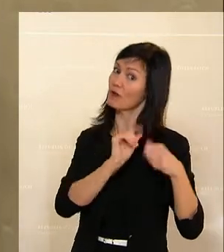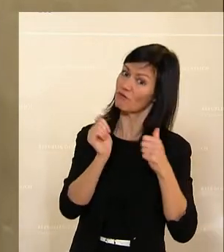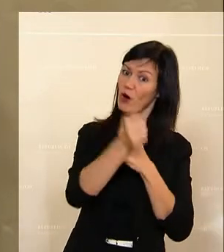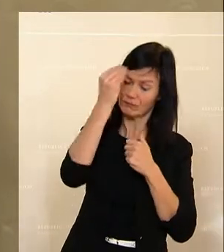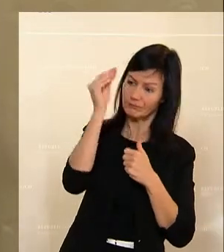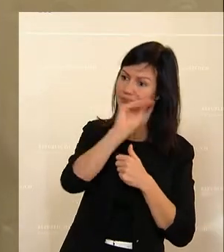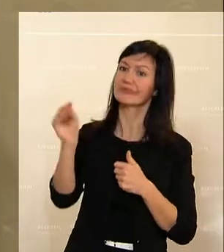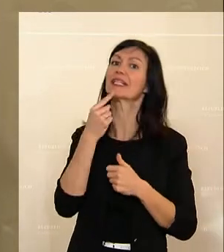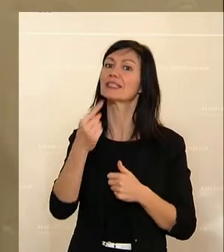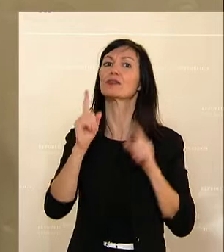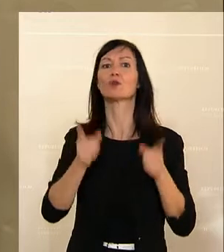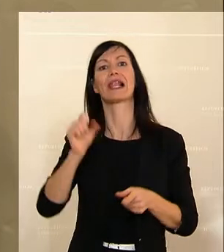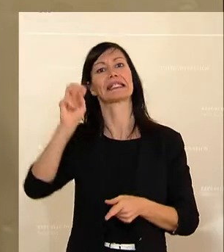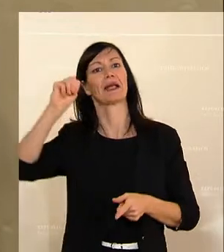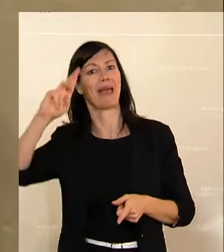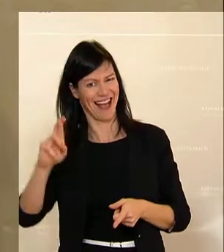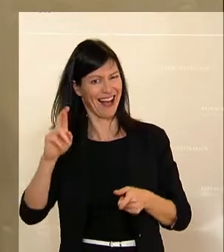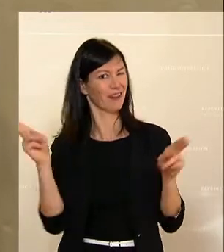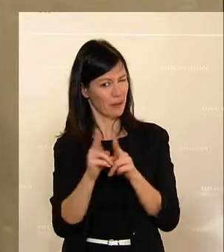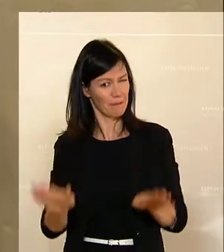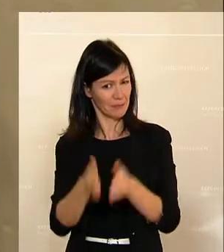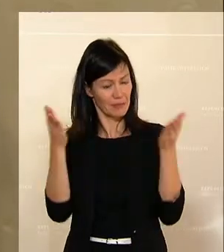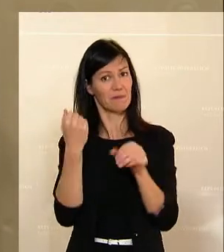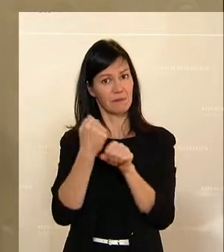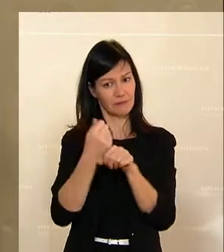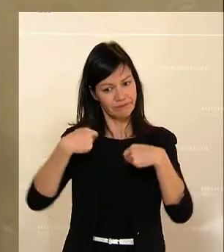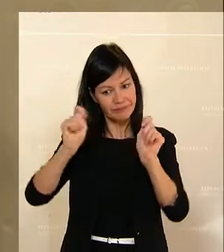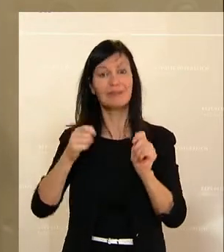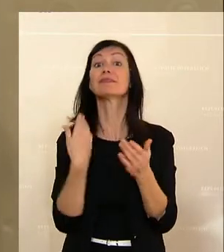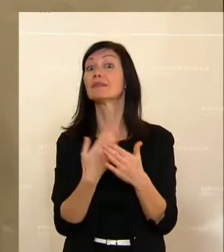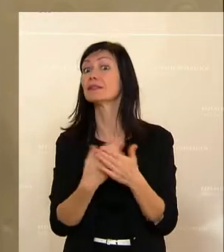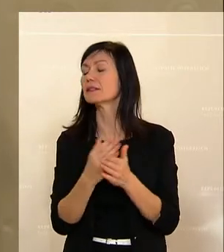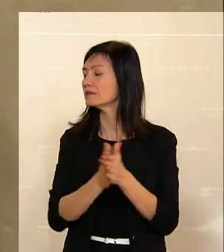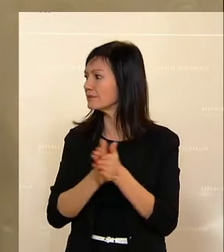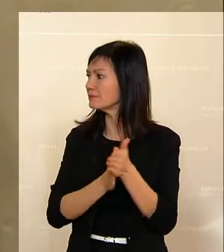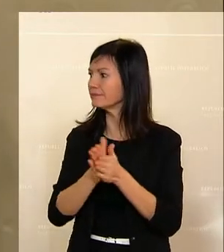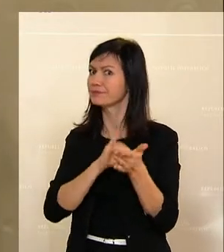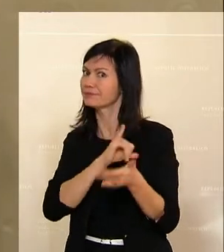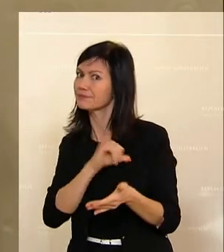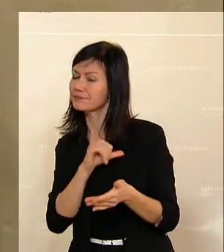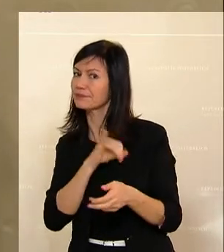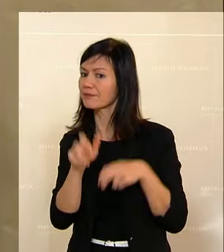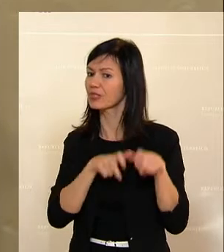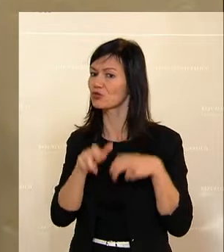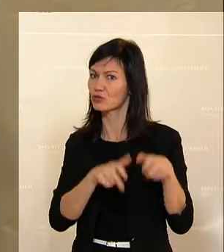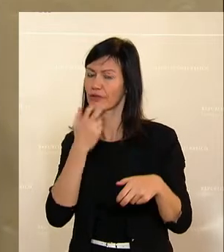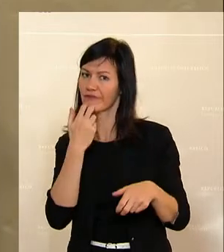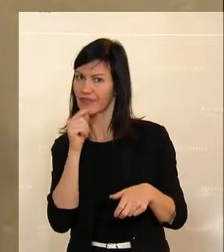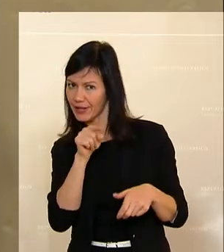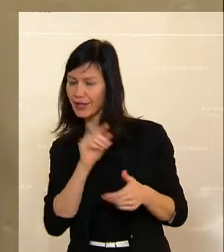man auf SMR setzen soll. Das erklärt auch, warum die an der Taxonomie so sehr interessiert sind. Was mich sozusagen ein bisschen